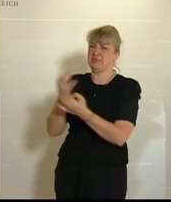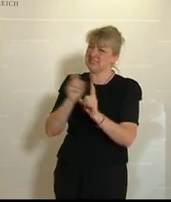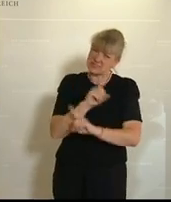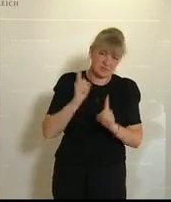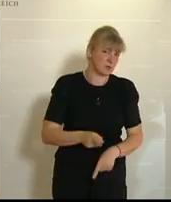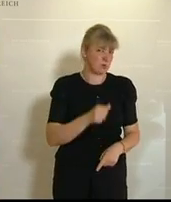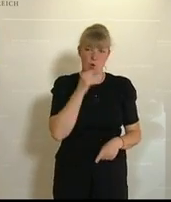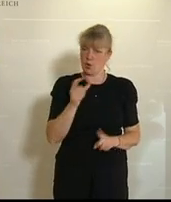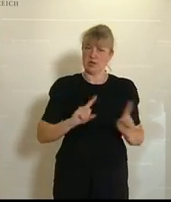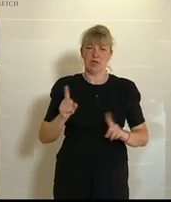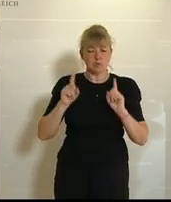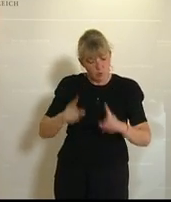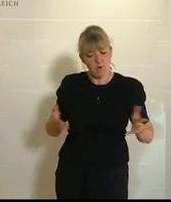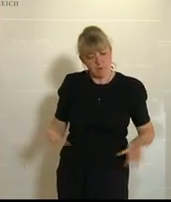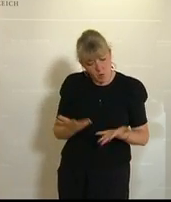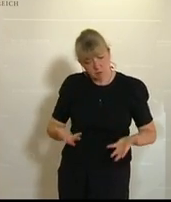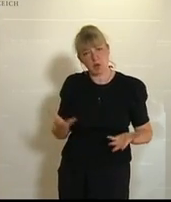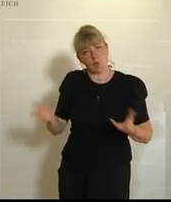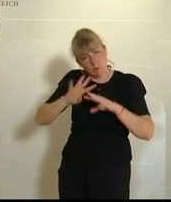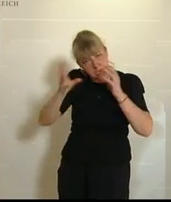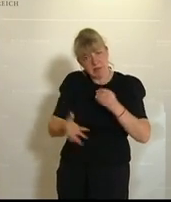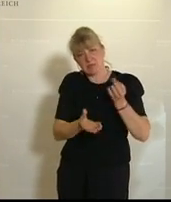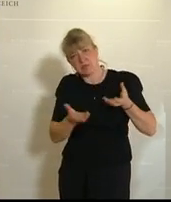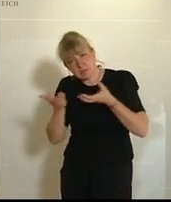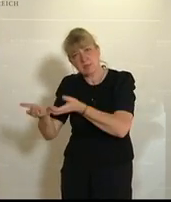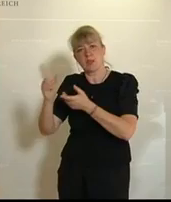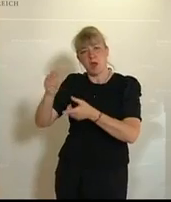Förderungen mit umfasst. Dank.